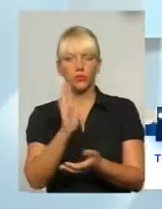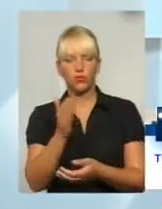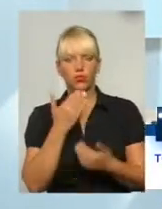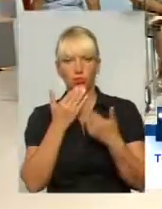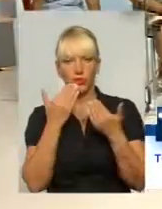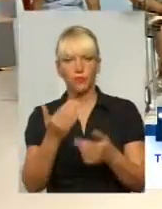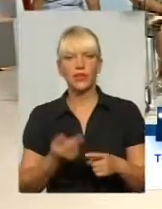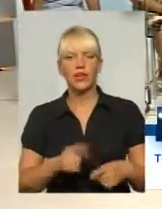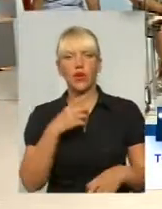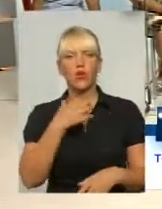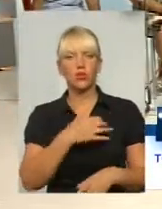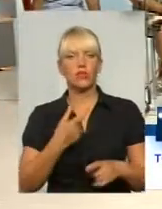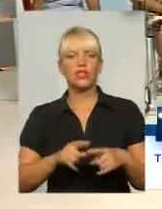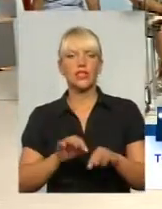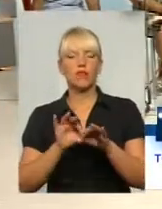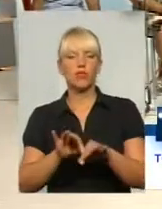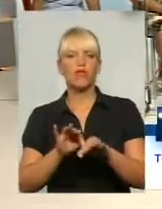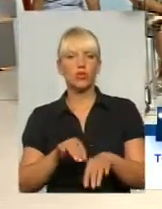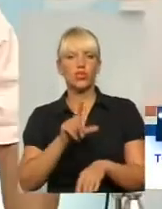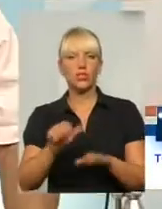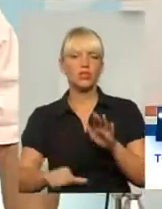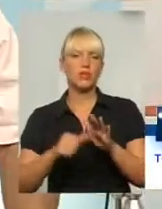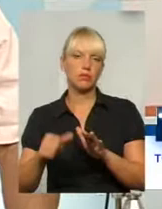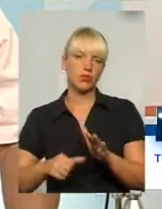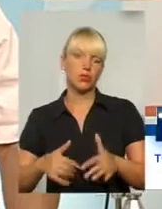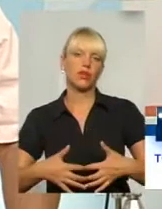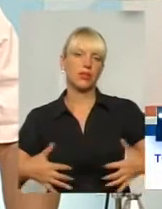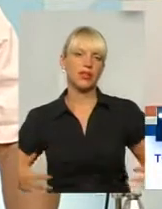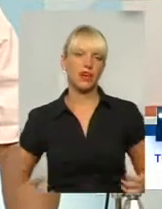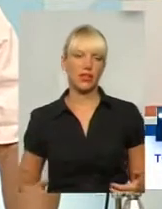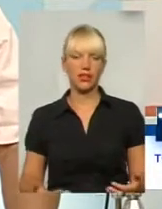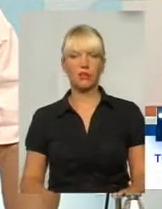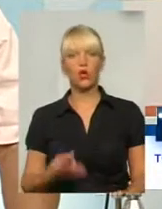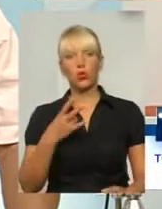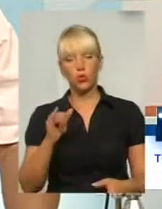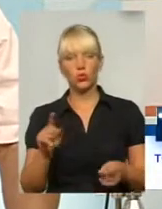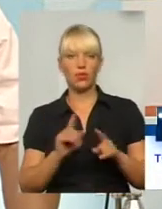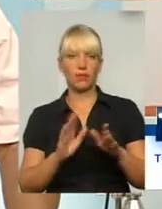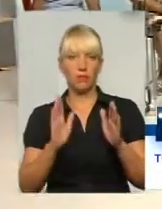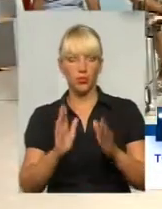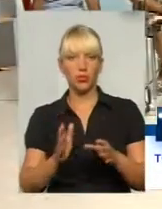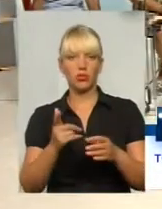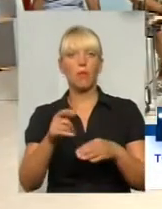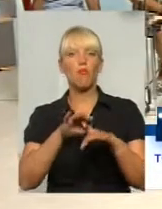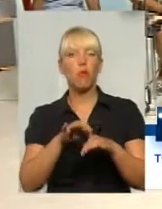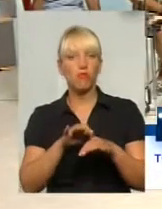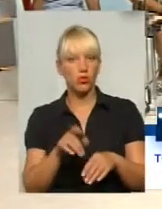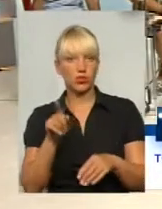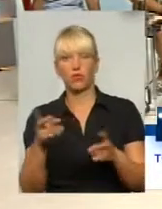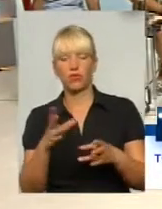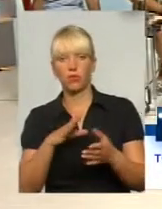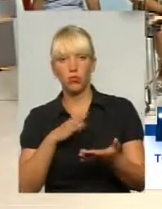Ну, це основне поводження з безпритульними тваринами. Ну, там не тільки поводження, там ж має бути ще